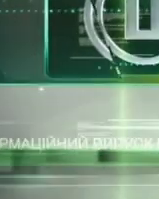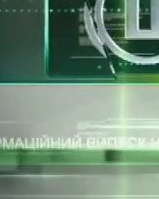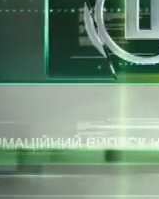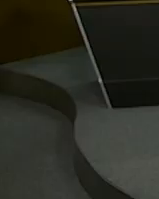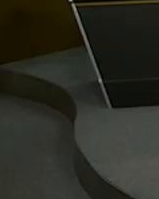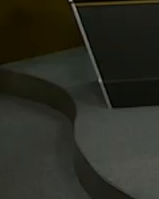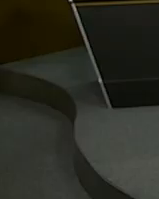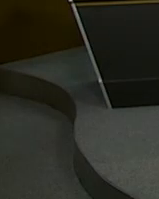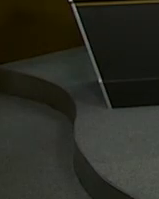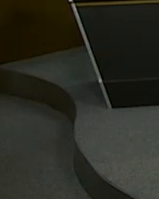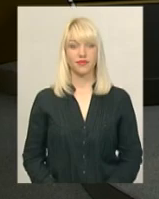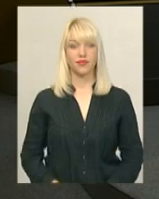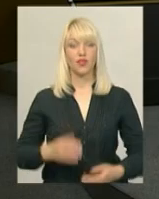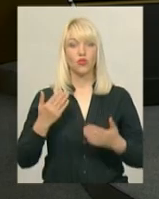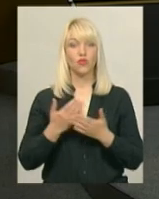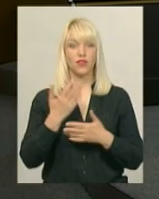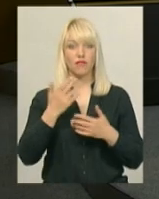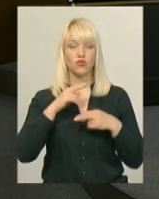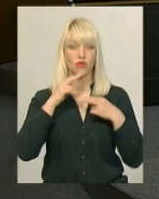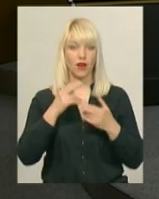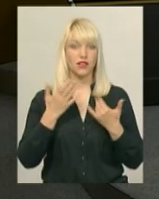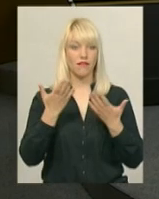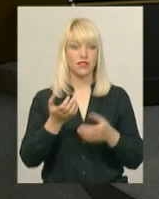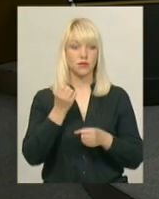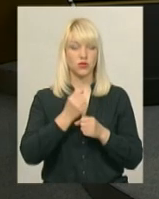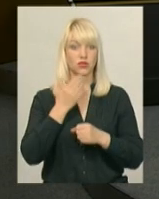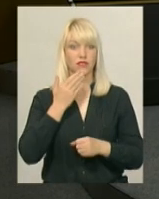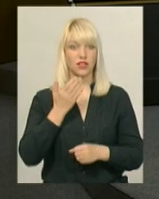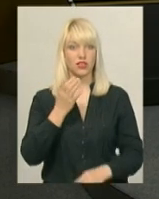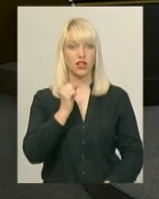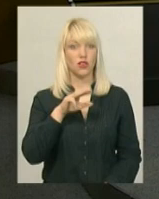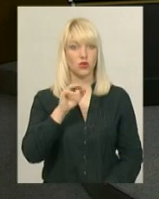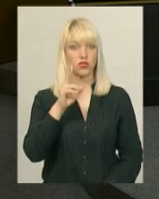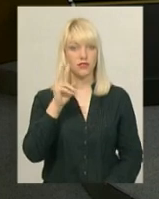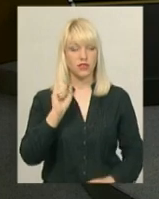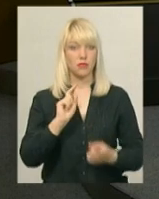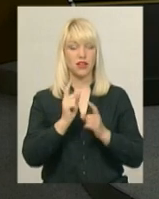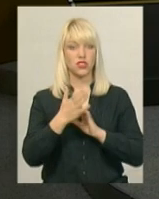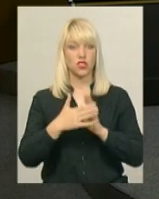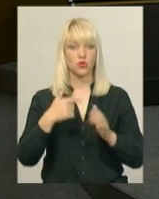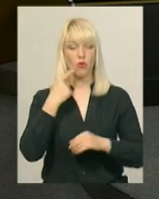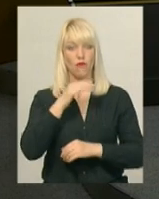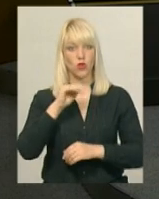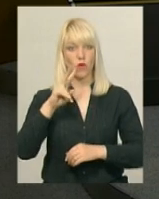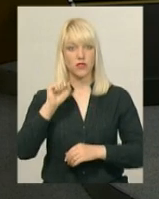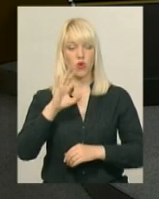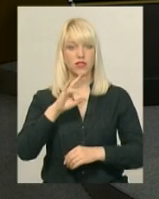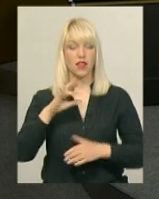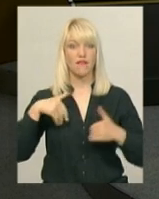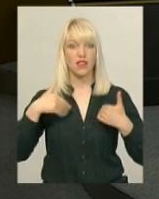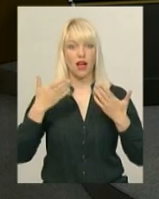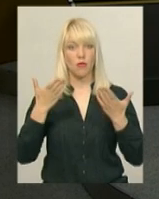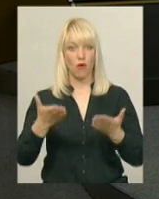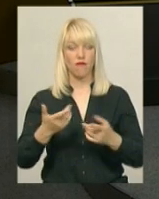Музика Новини до вашої уваги. В студії працюють ведуча Ярослава Антошевська, перекладач нежастову мову Оксана Фіновська. Ми